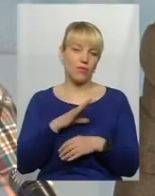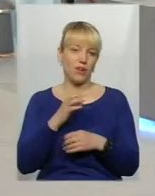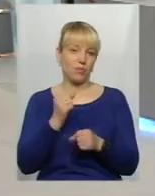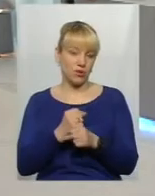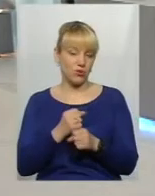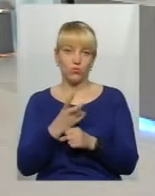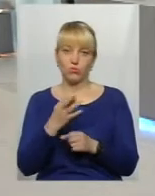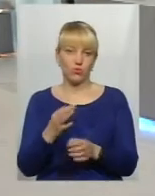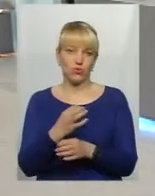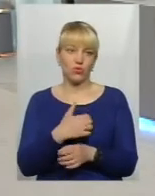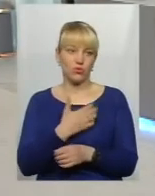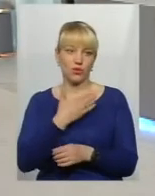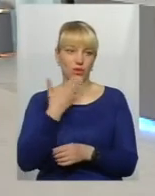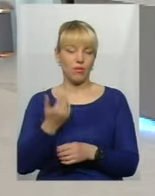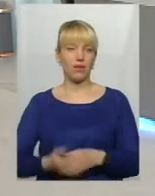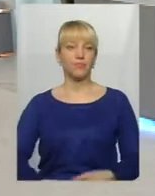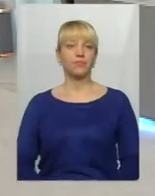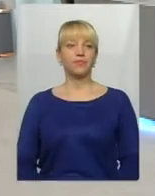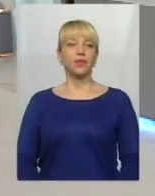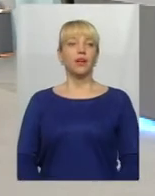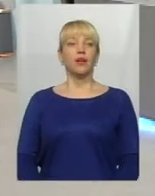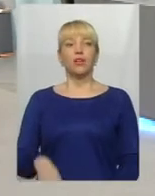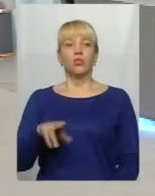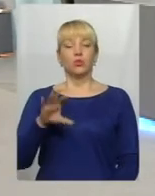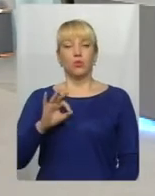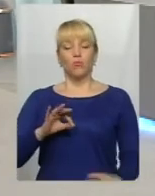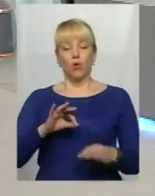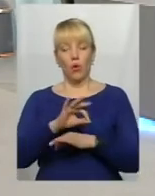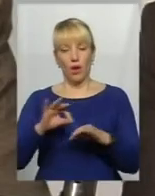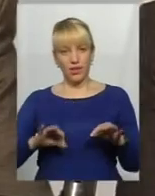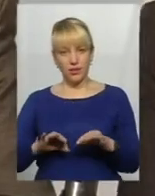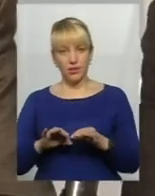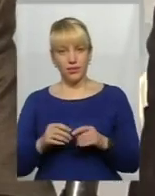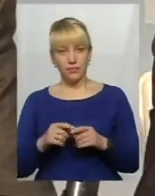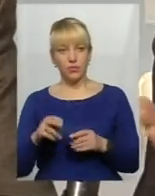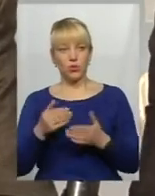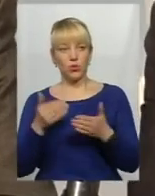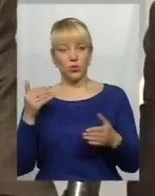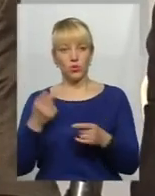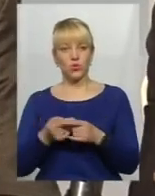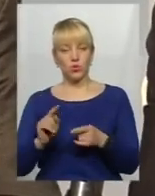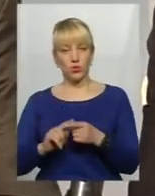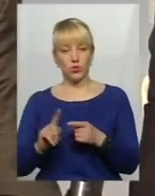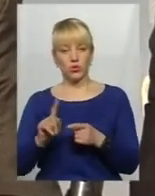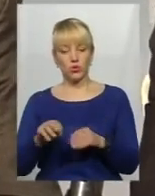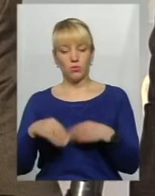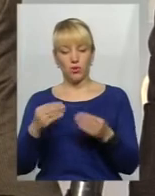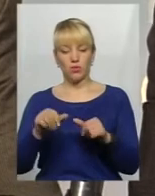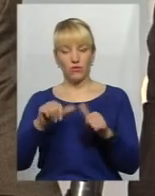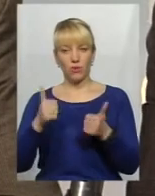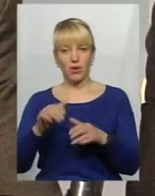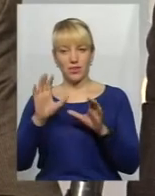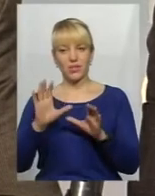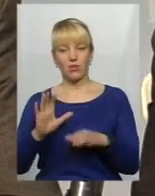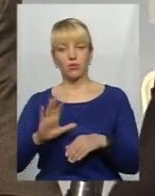страшного. Дов'язково кажучи, у проєкті, до ось цього, який зараз подано вже у форматі закону,